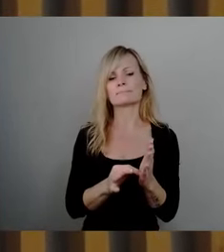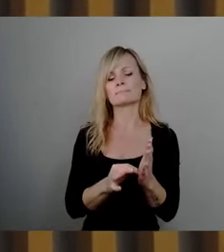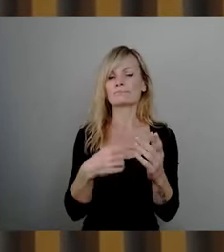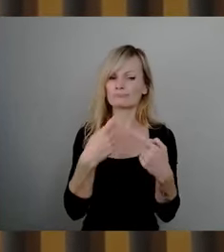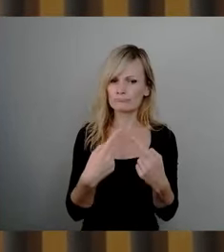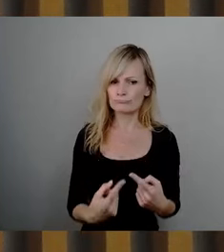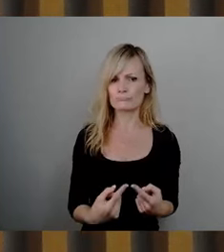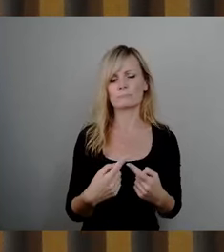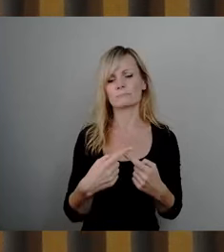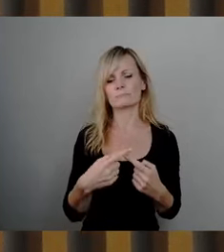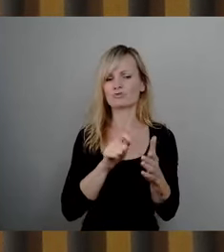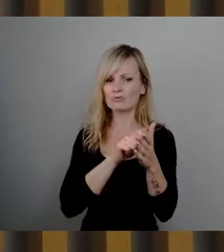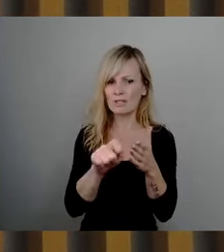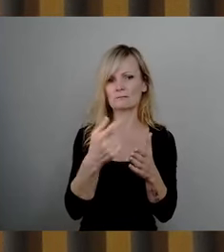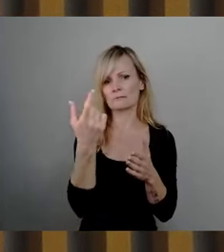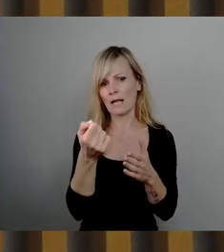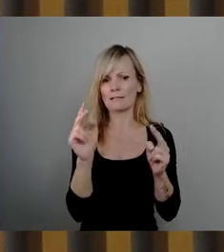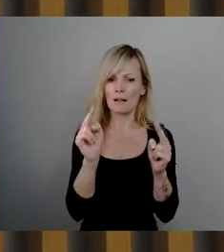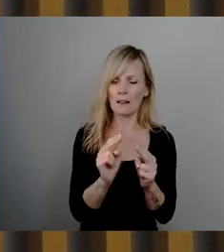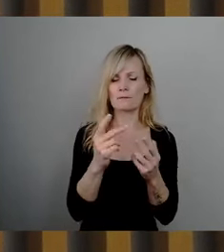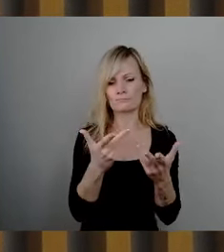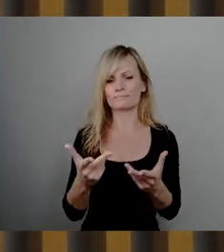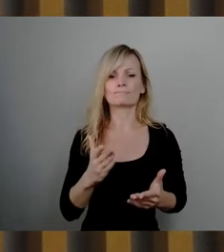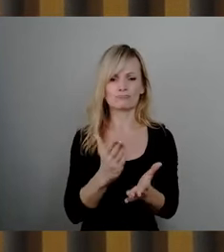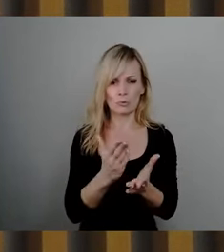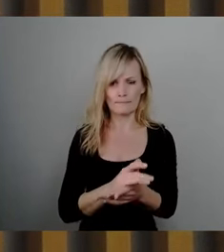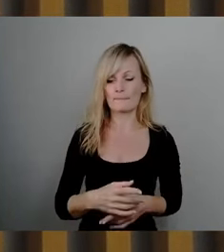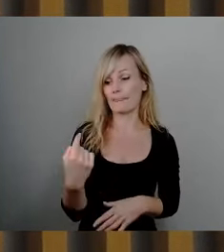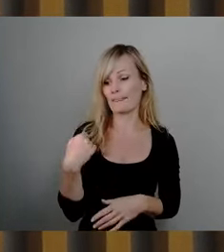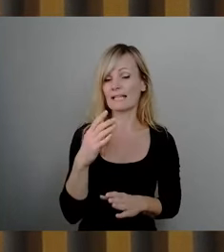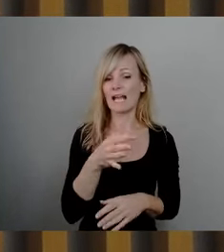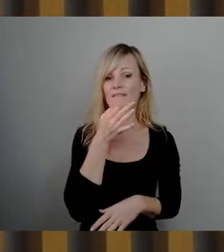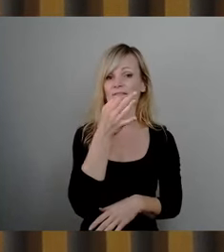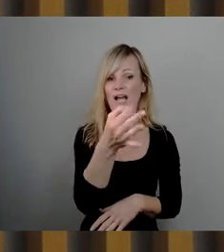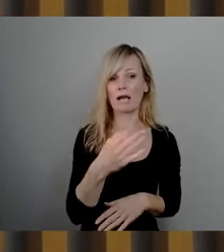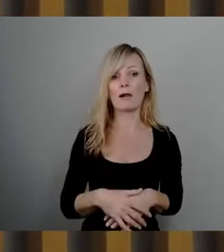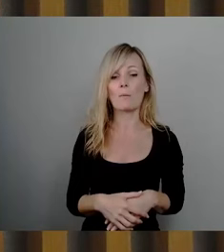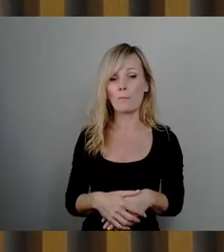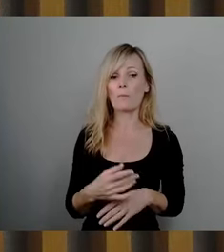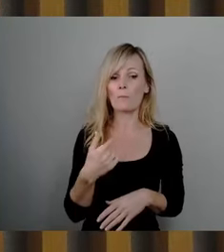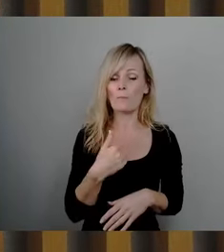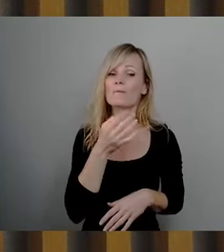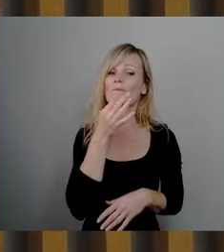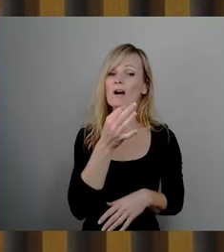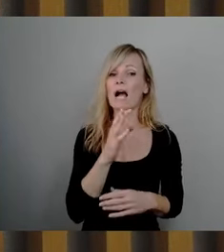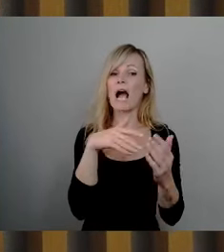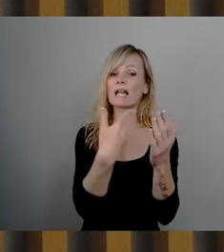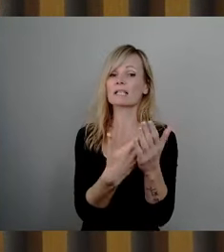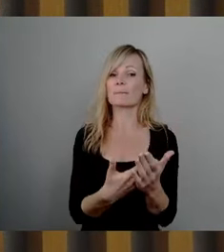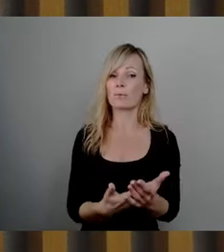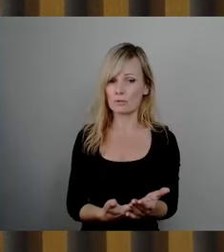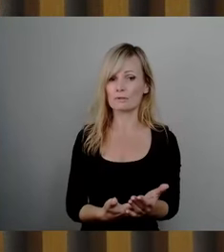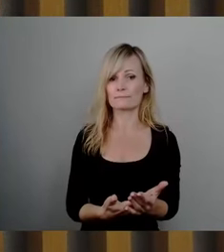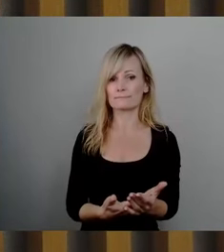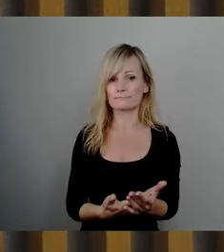In meiner letzten Anfrage habe ich nach den Angeboten, die eingeschränkt werden sollen,